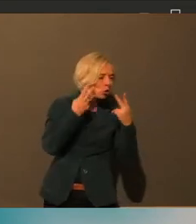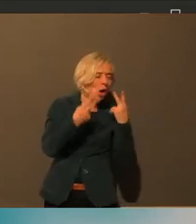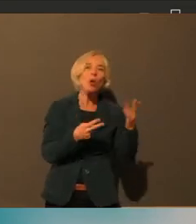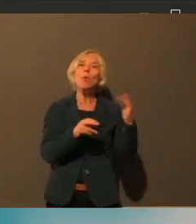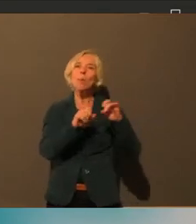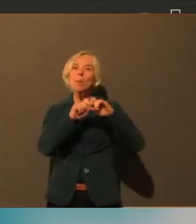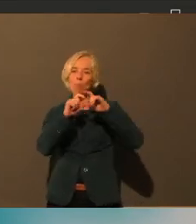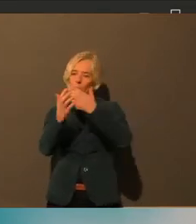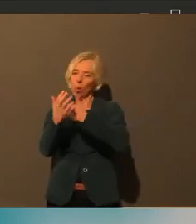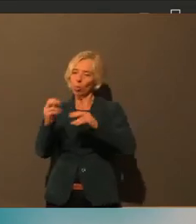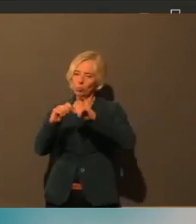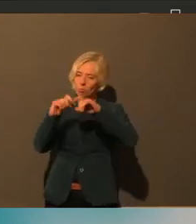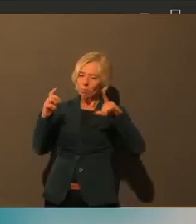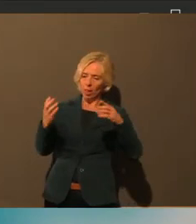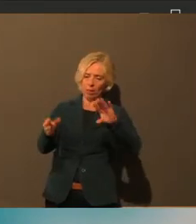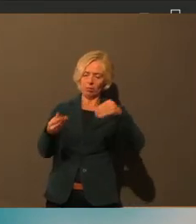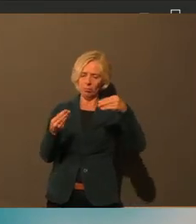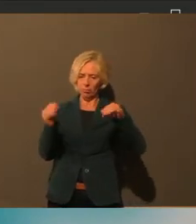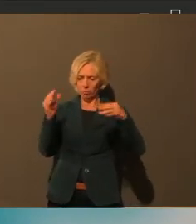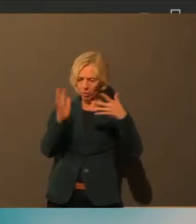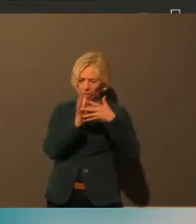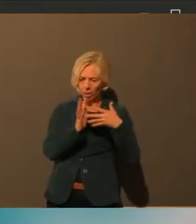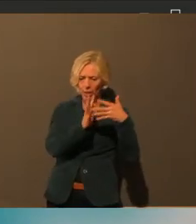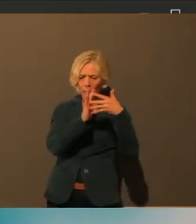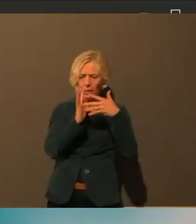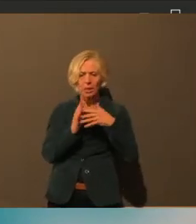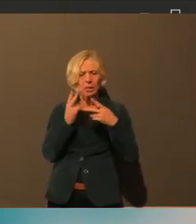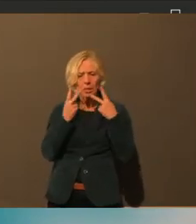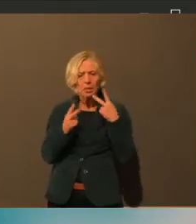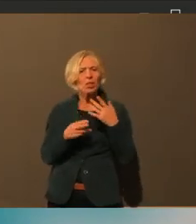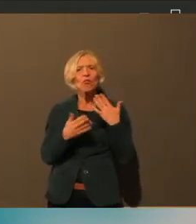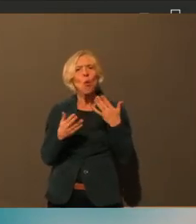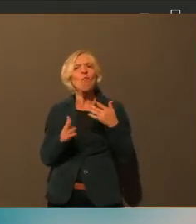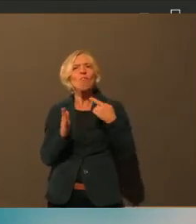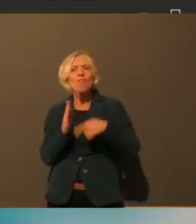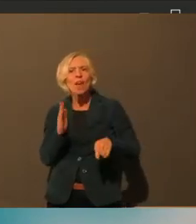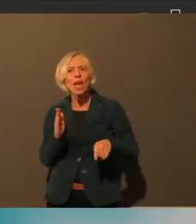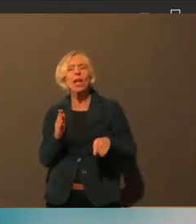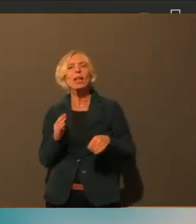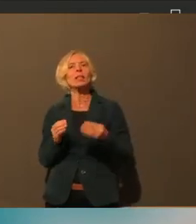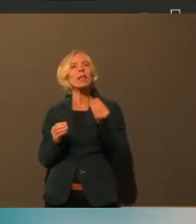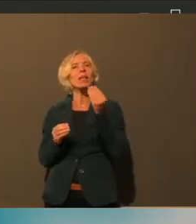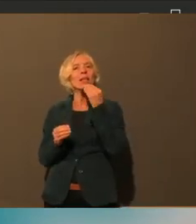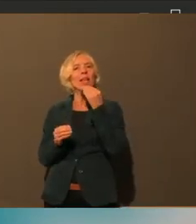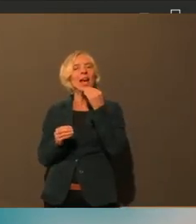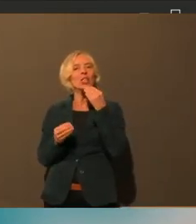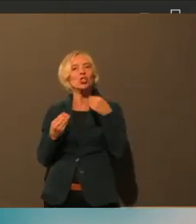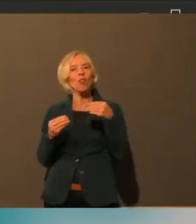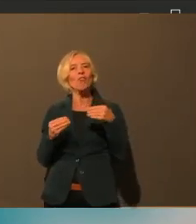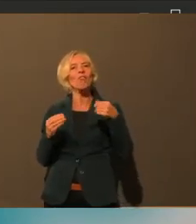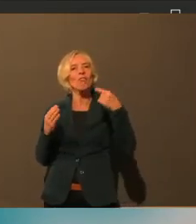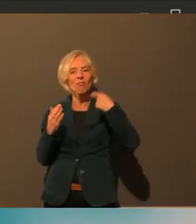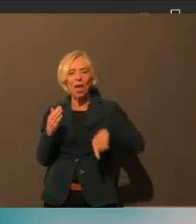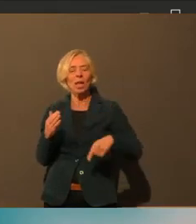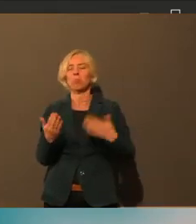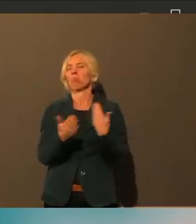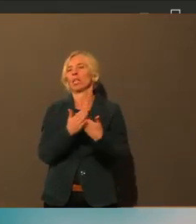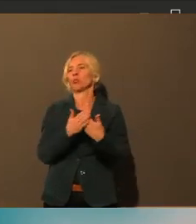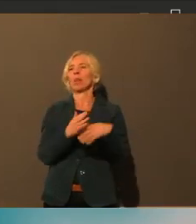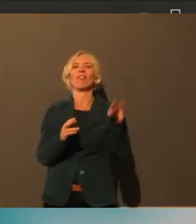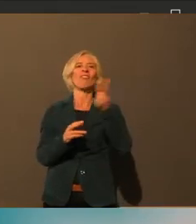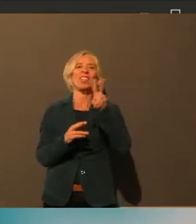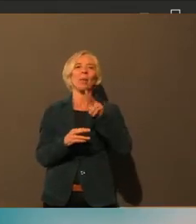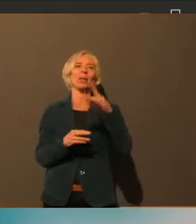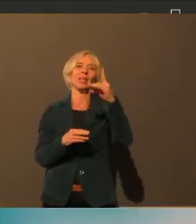festzustellen und dann eben mit entsprechenden ja Präparaten wie Vitamin D3, Vitamin C oder